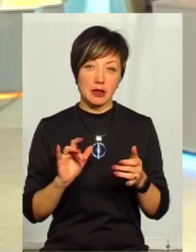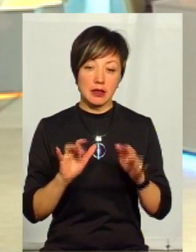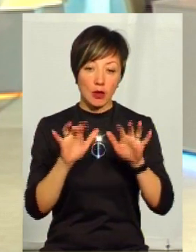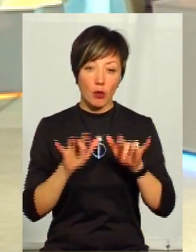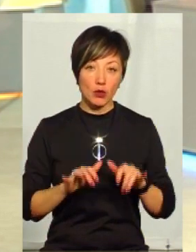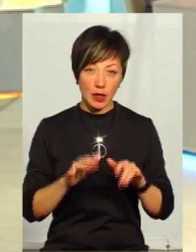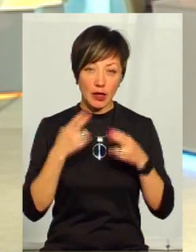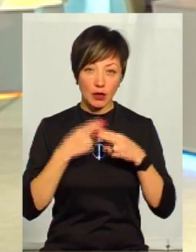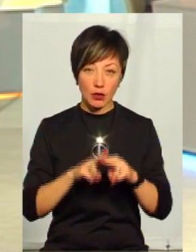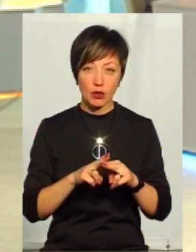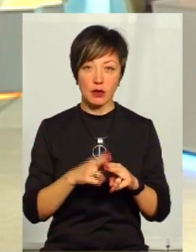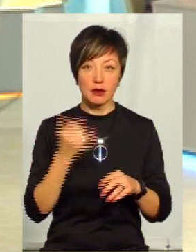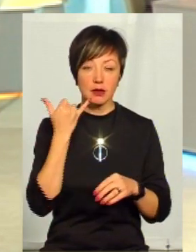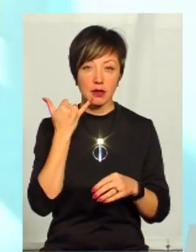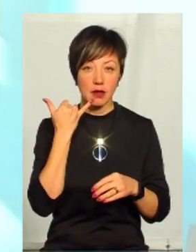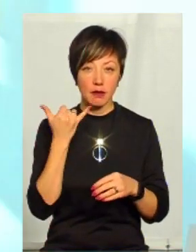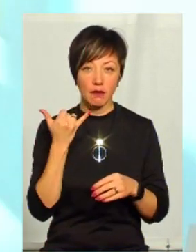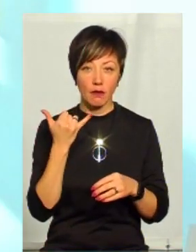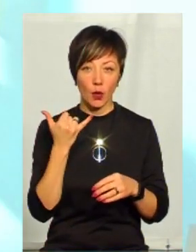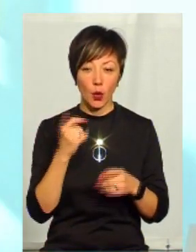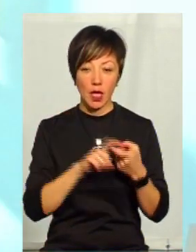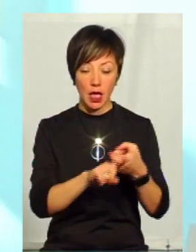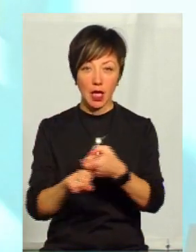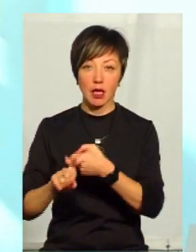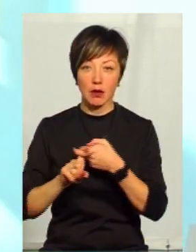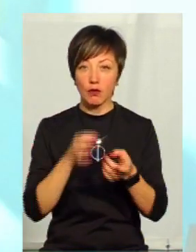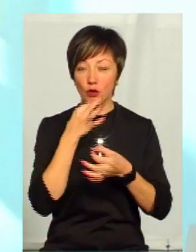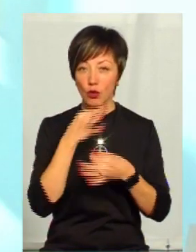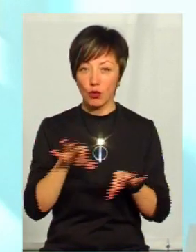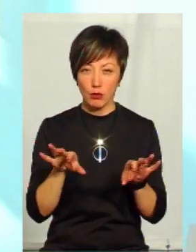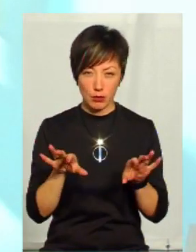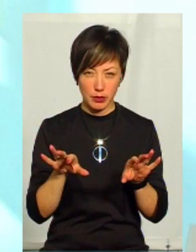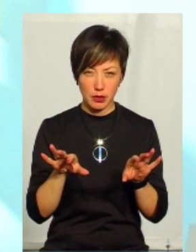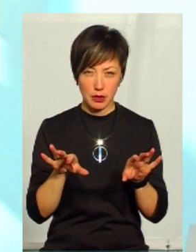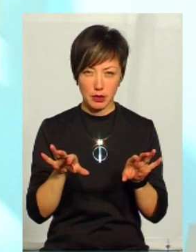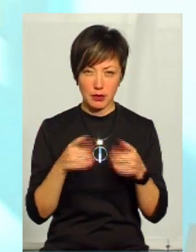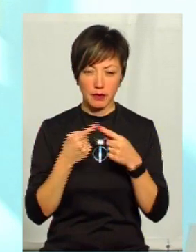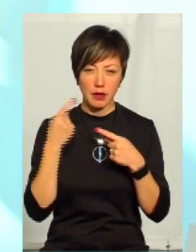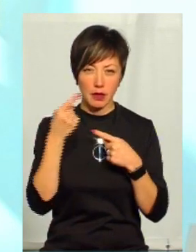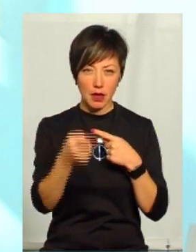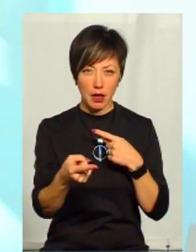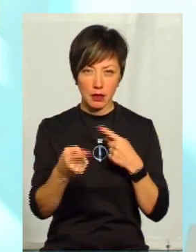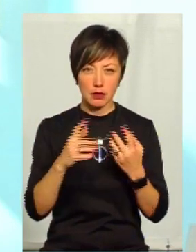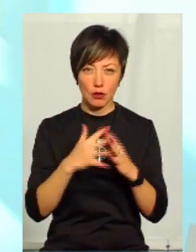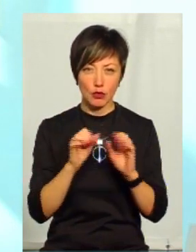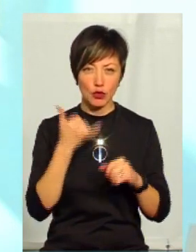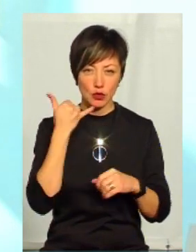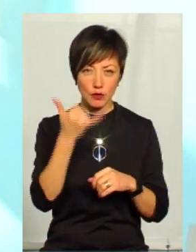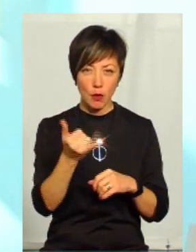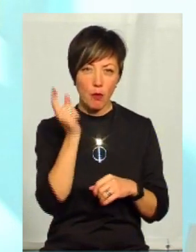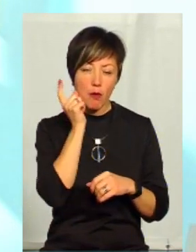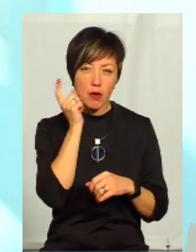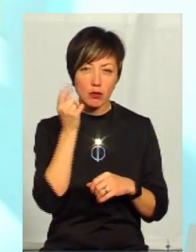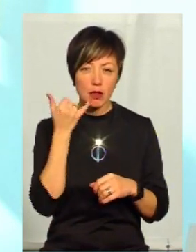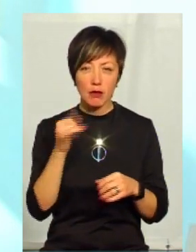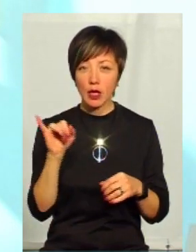чергу, це стосується телефонії. Зараз в будь-який, скажімо, віддалений нацелений пункт можна додзвонитися по